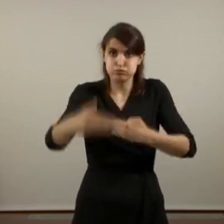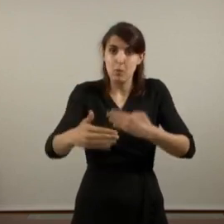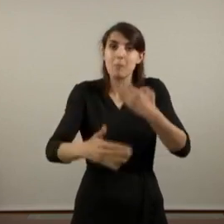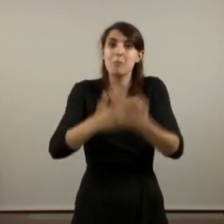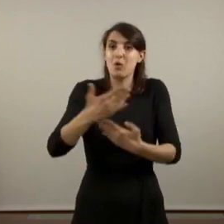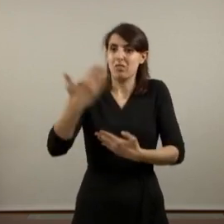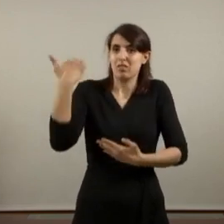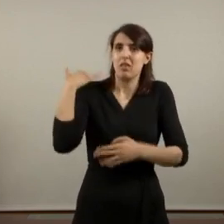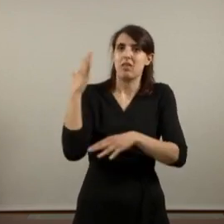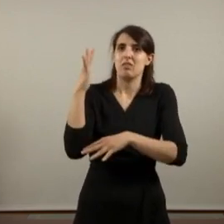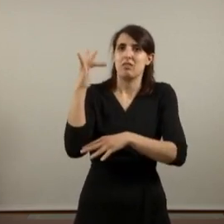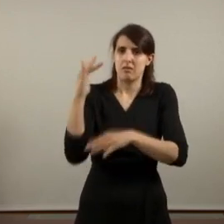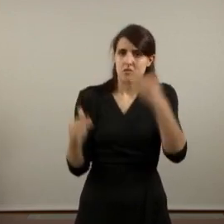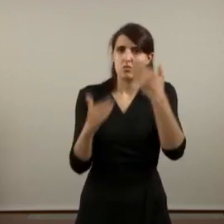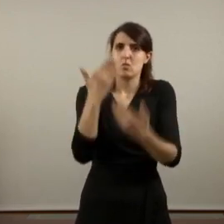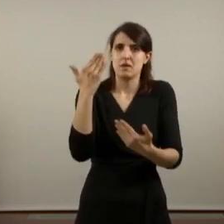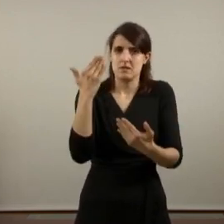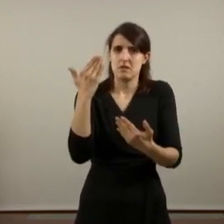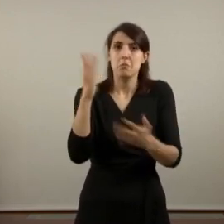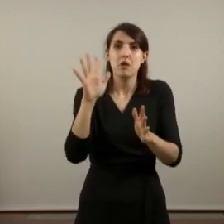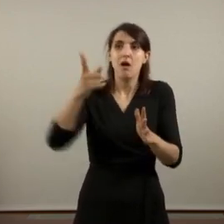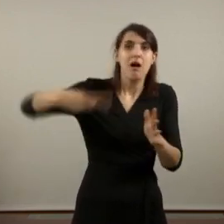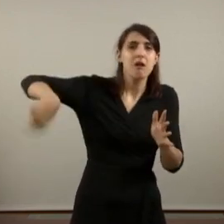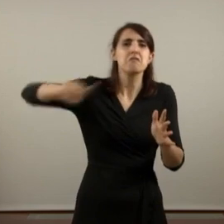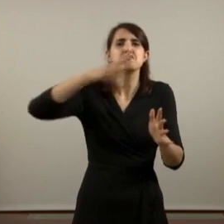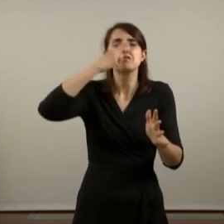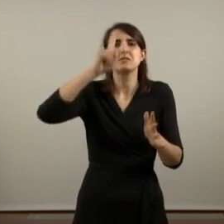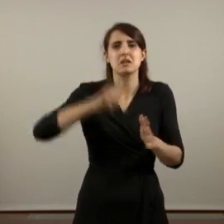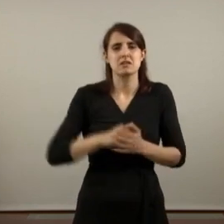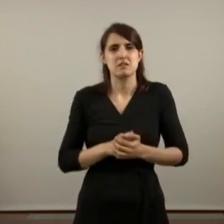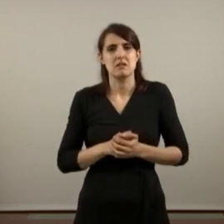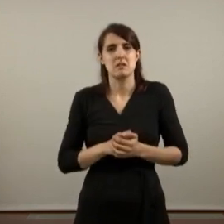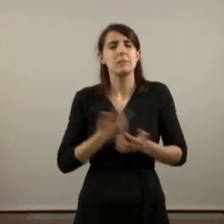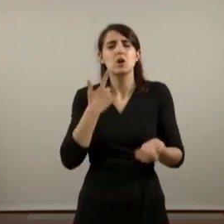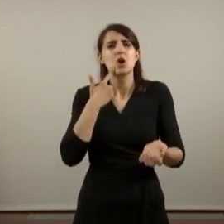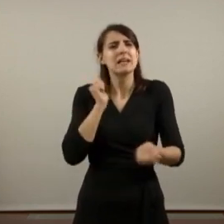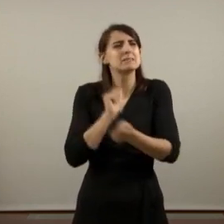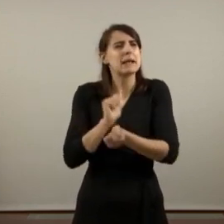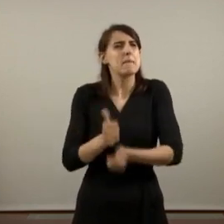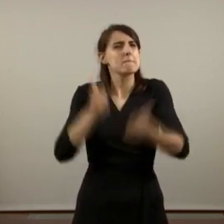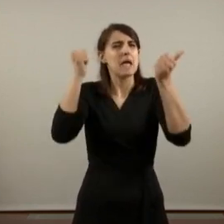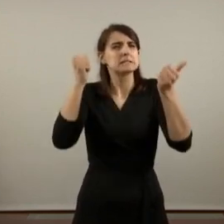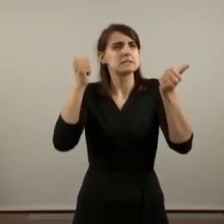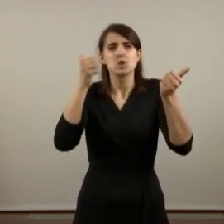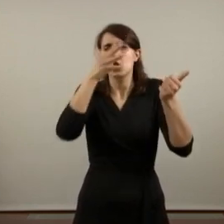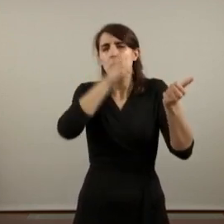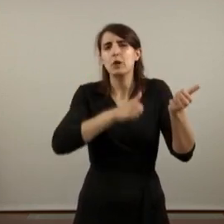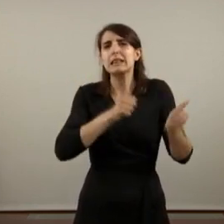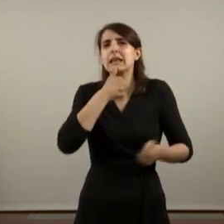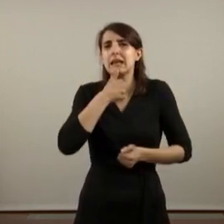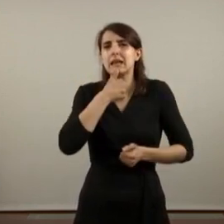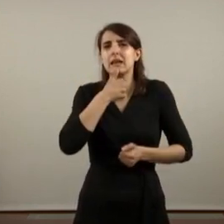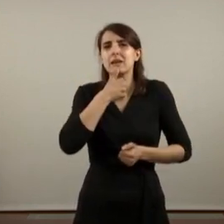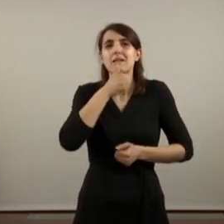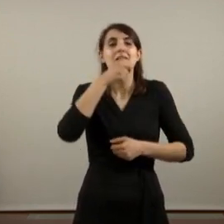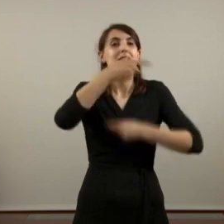un rescat social en clau de sobirania. Però saben qui no pot esperar? Les desenes de famílies desnonades